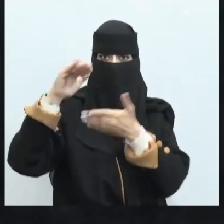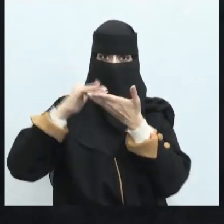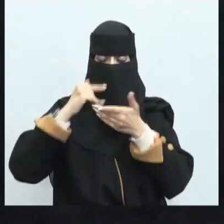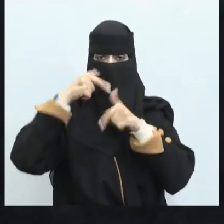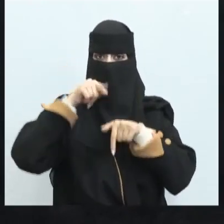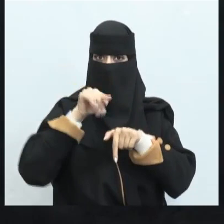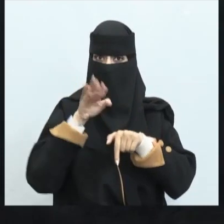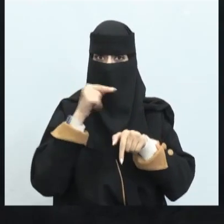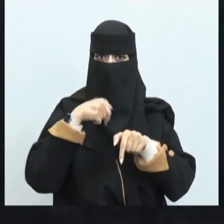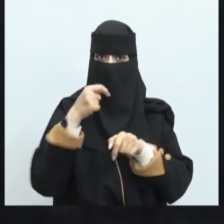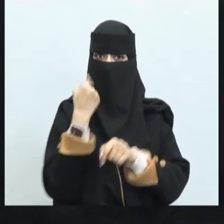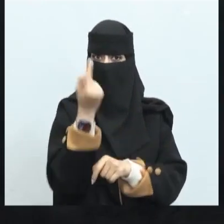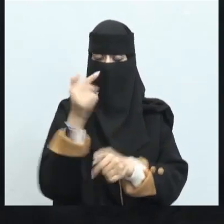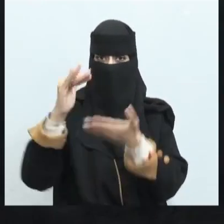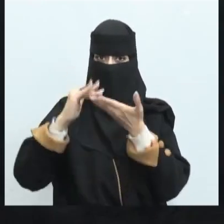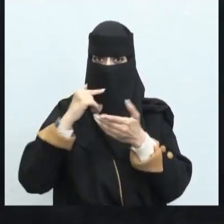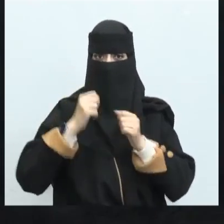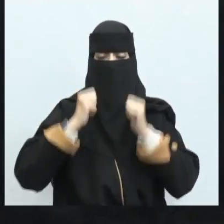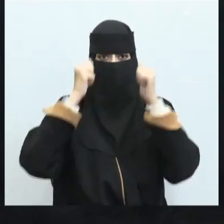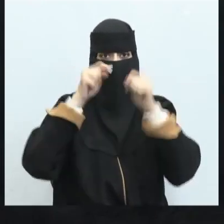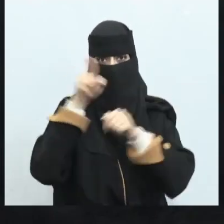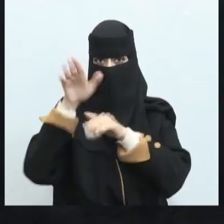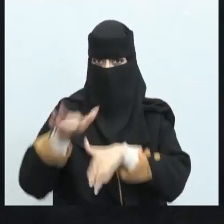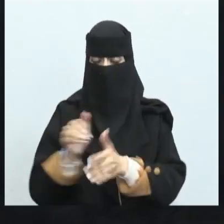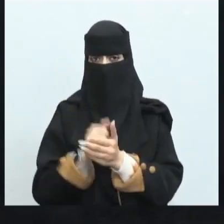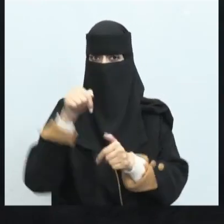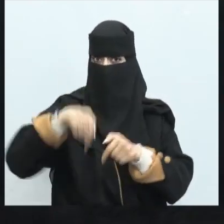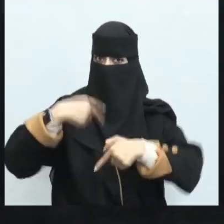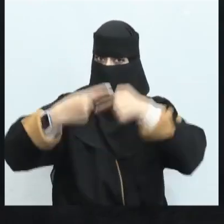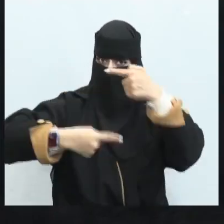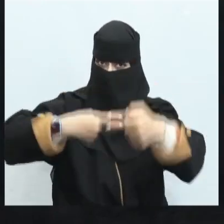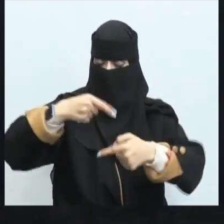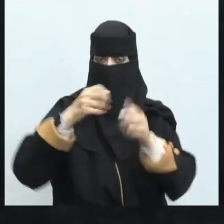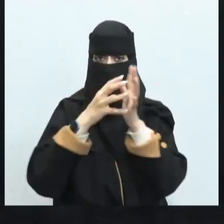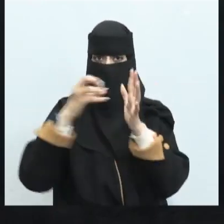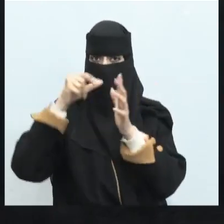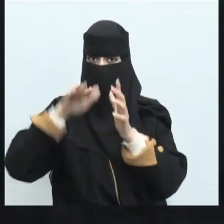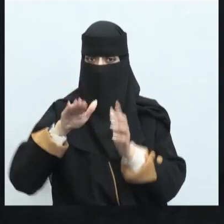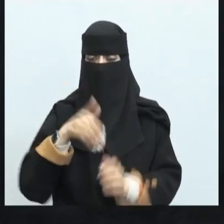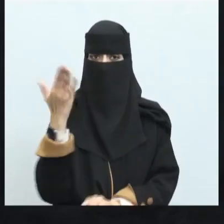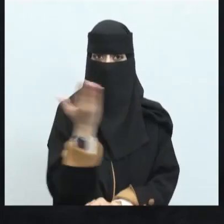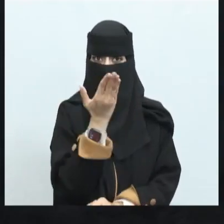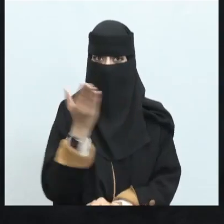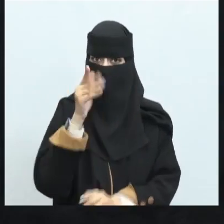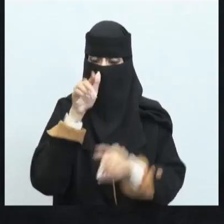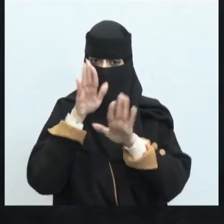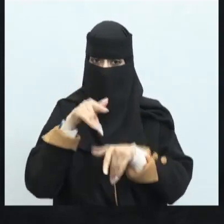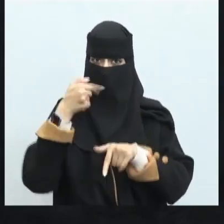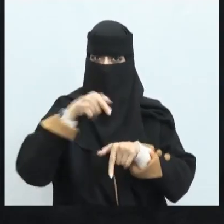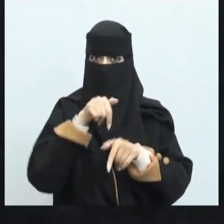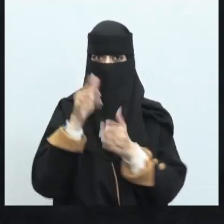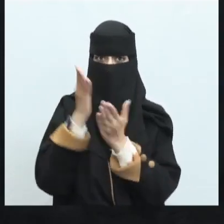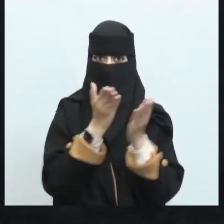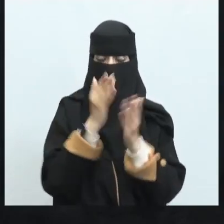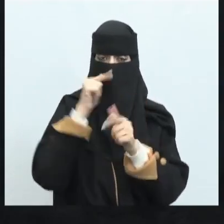ويبدأون بطلب العون والنصرة منه اليوم نستكمل أيضا نماذج تلك المعلقة ثم سنعرف من خلال هذه النماذج